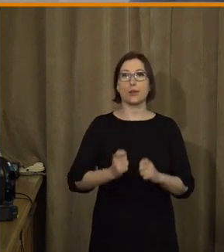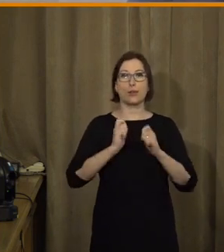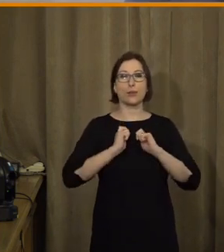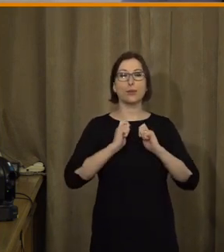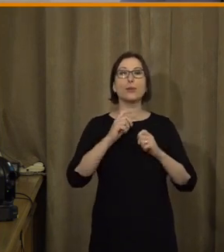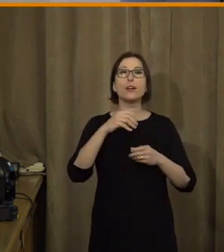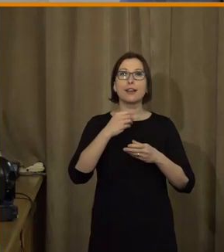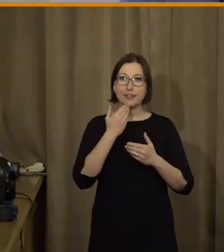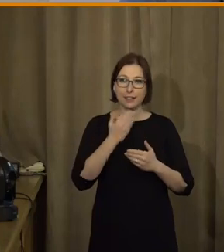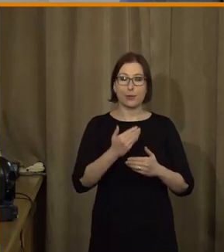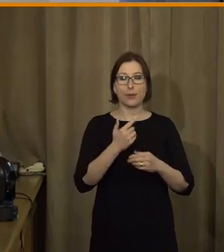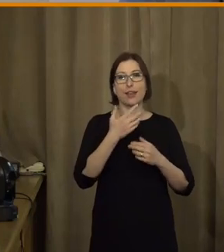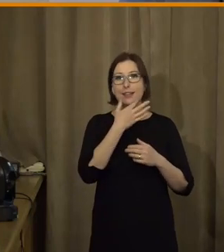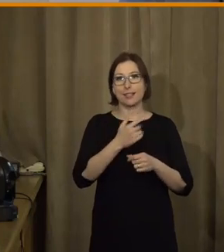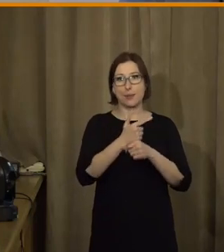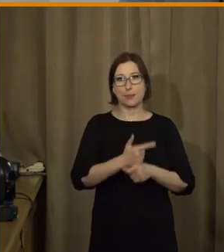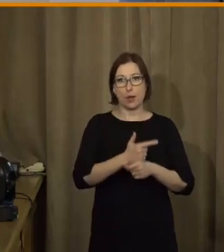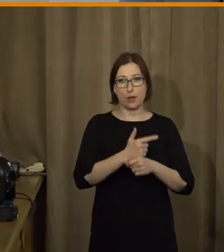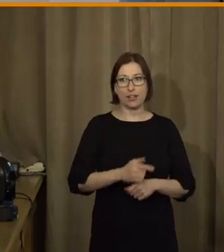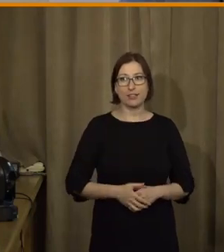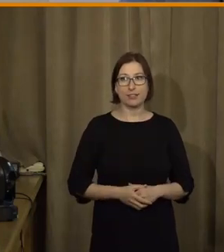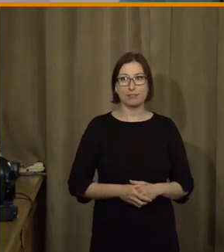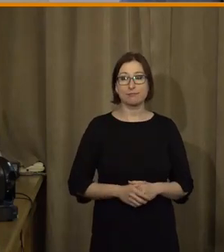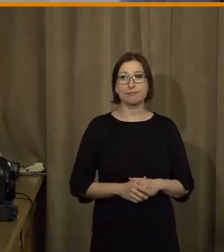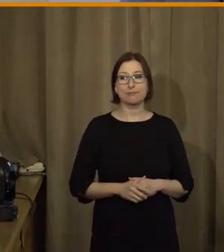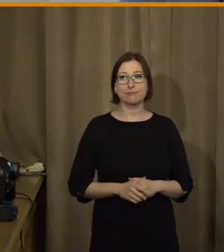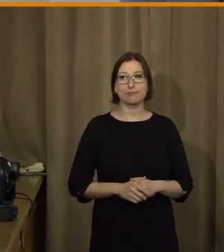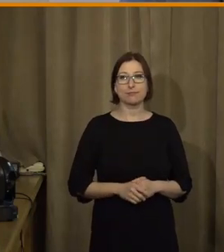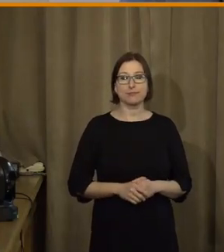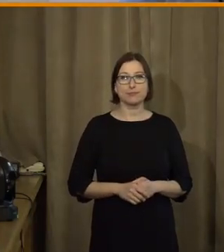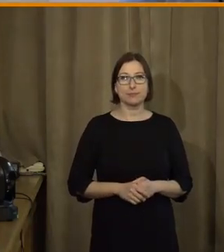pozvání. Dobré poledne. Asi můžeme rovnula další slajd.